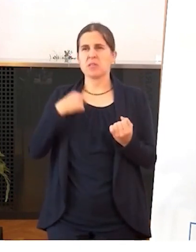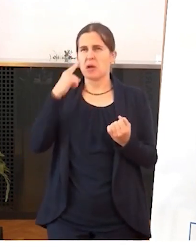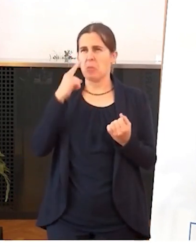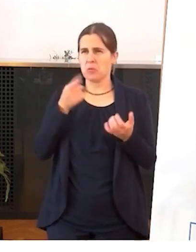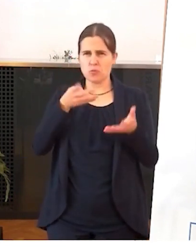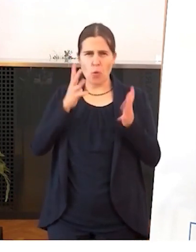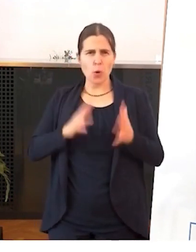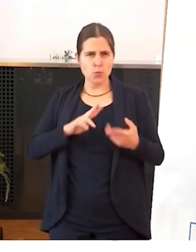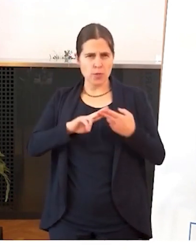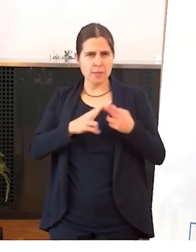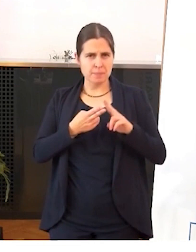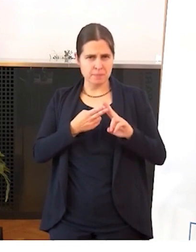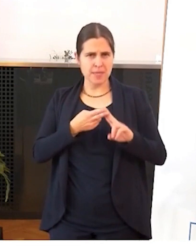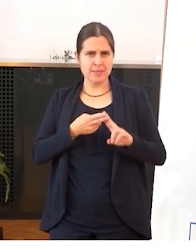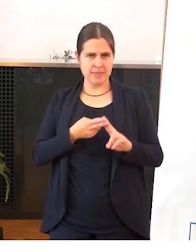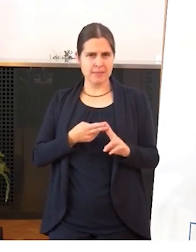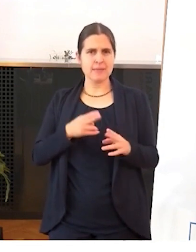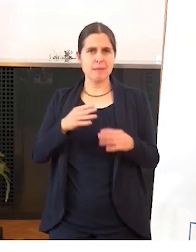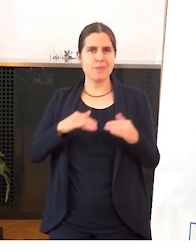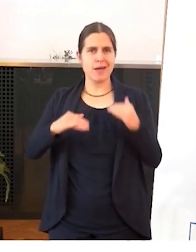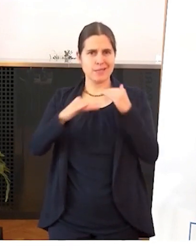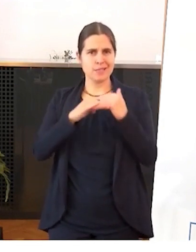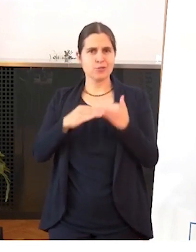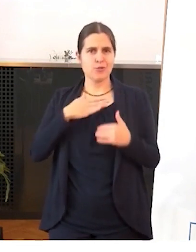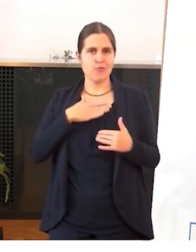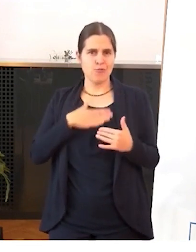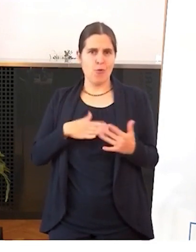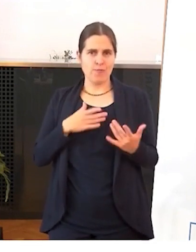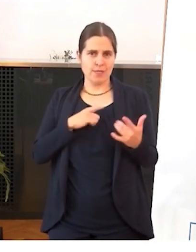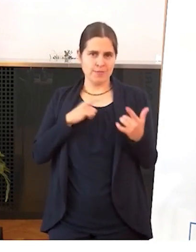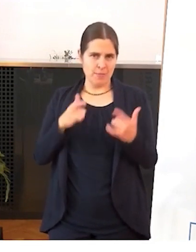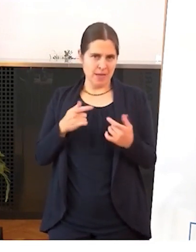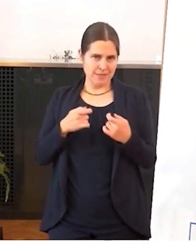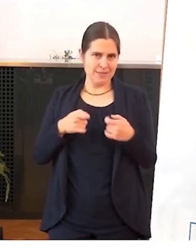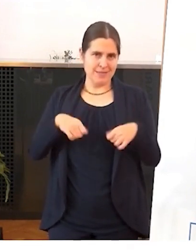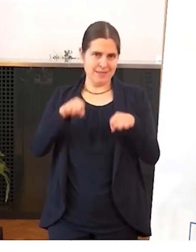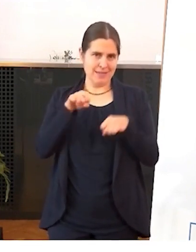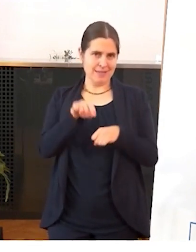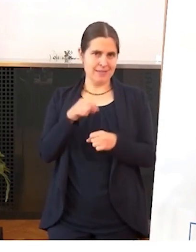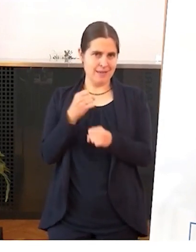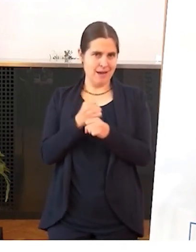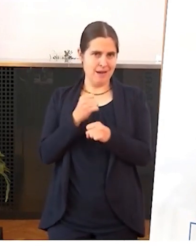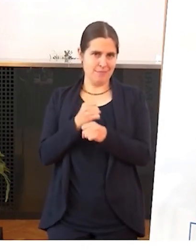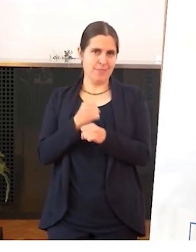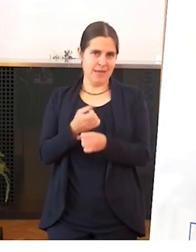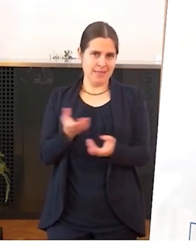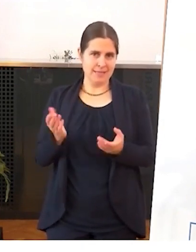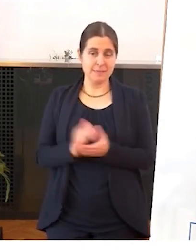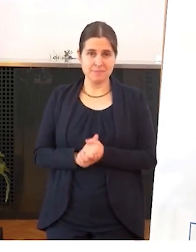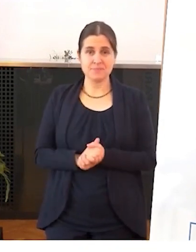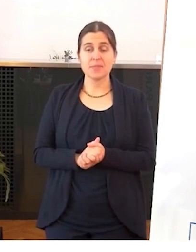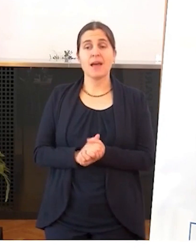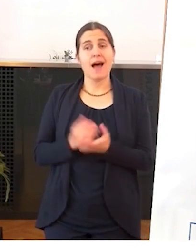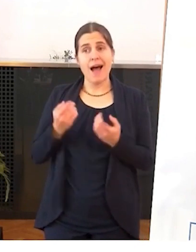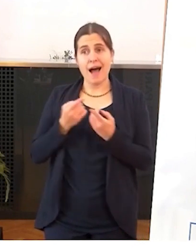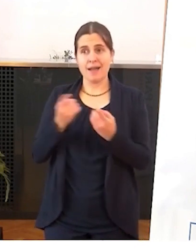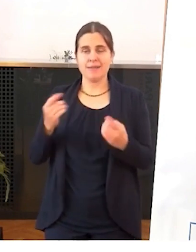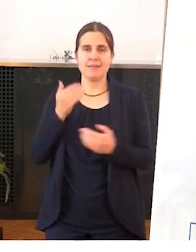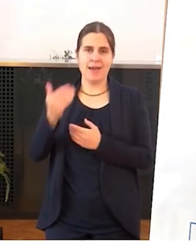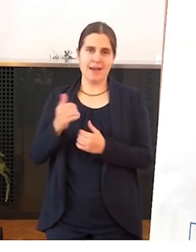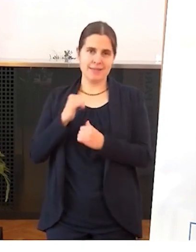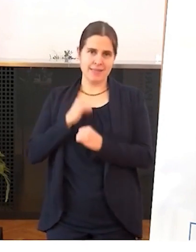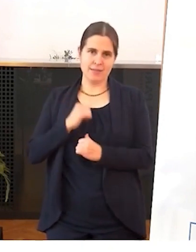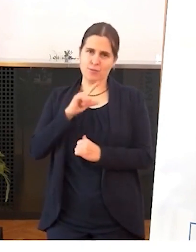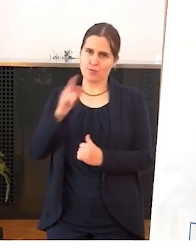des Paritätischen Wohlfahrtsverbandes in Niedersachsen ihre Arbeit leisten. Ihnen allen nachträglich noch einmal ein